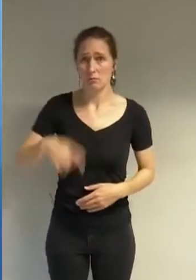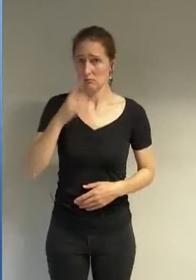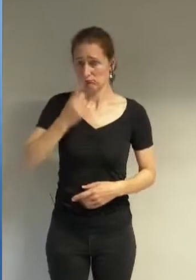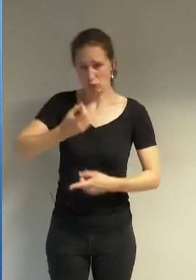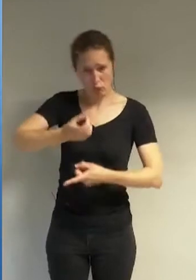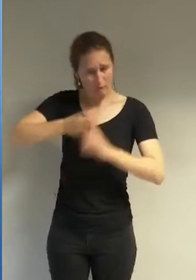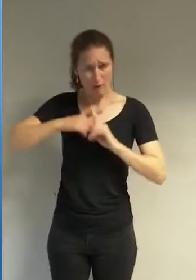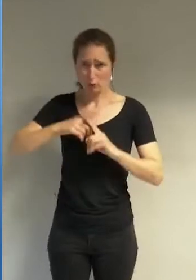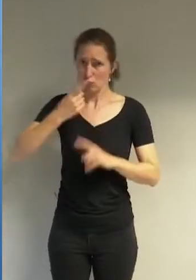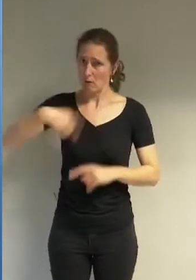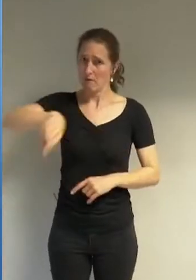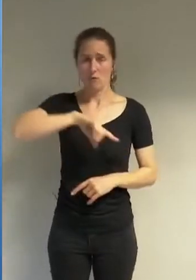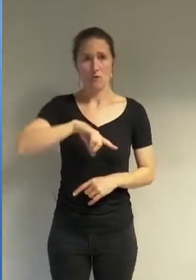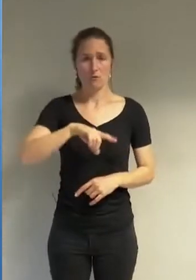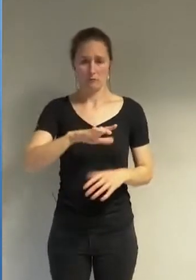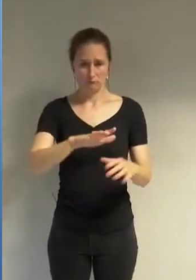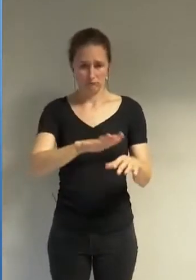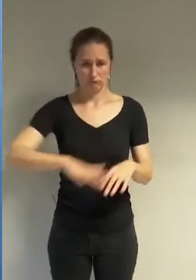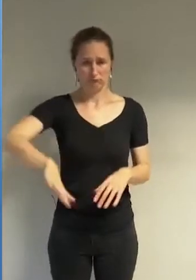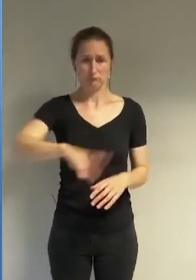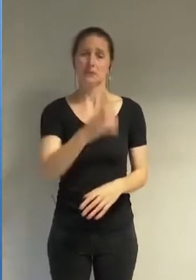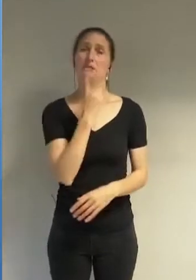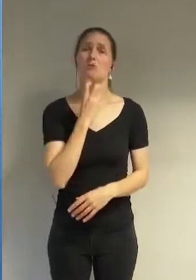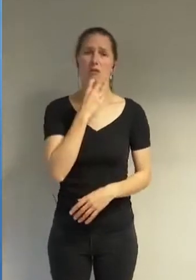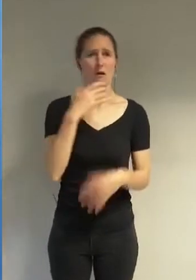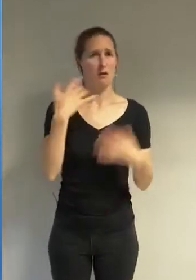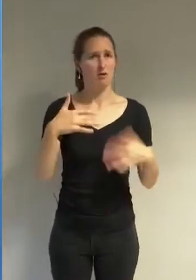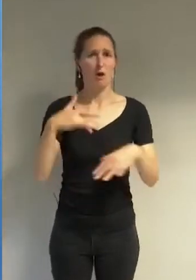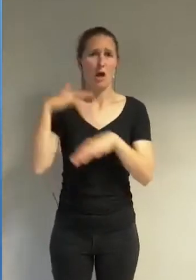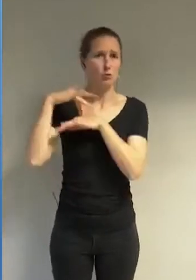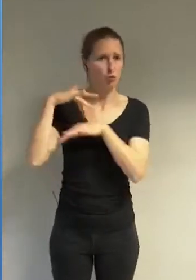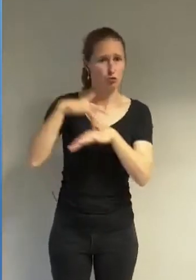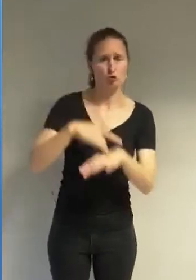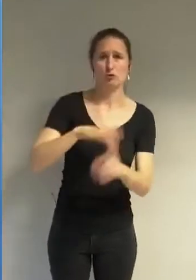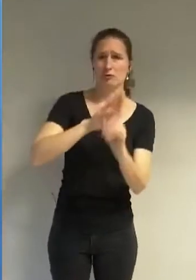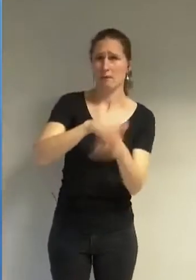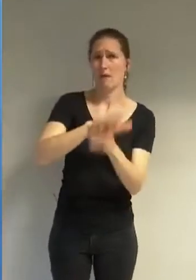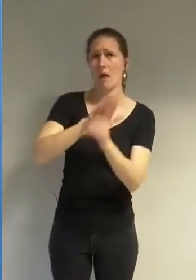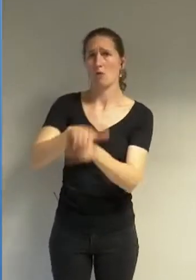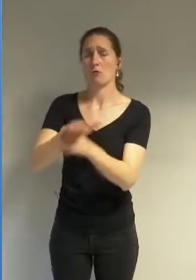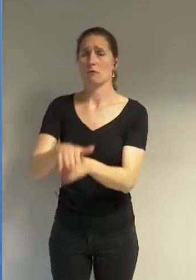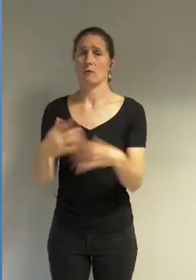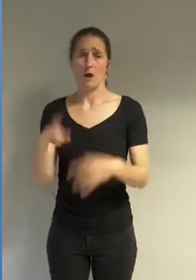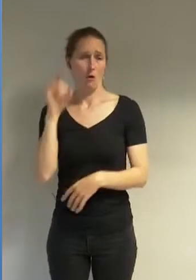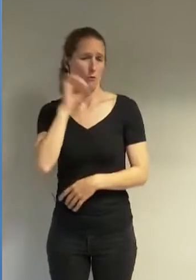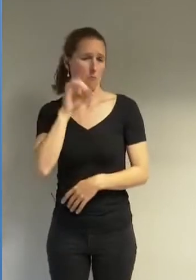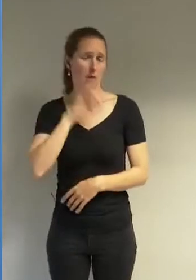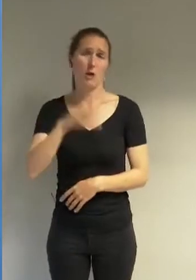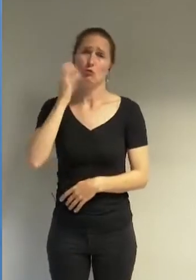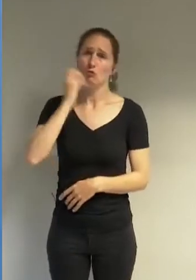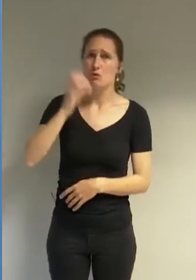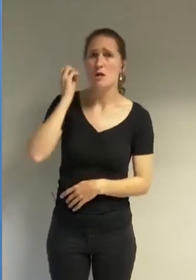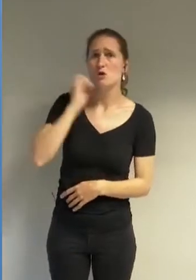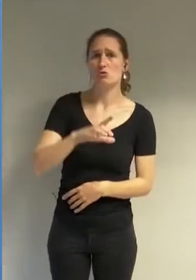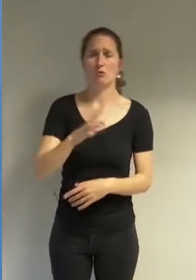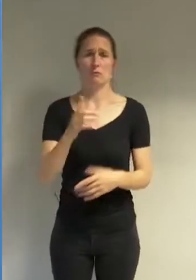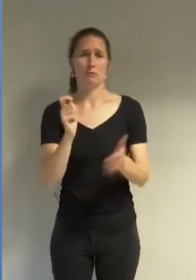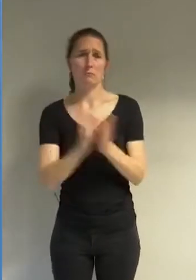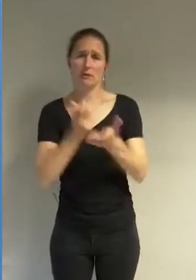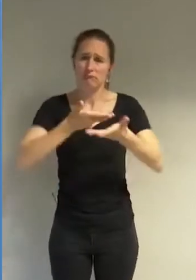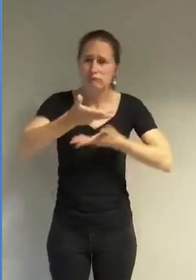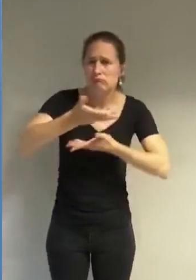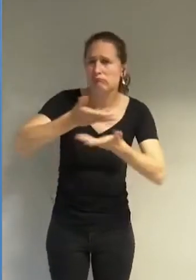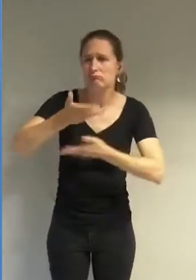concitoyens souffrent de nombreuses discriminations et nous le constatons chaque jour en échangeant dans les nombreux